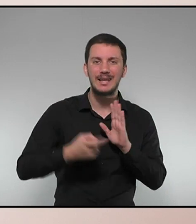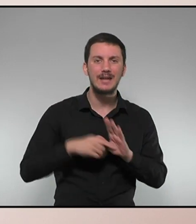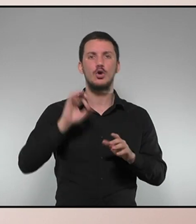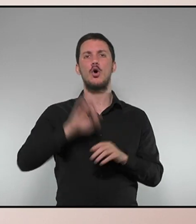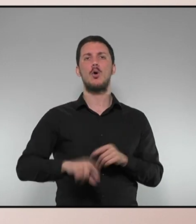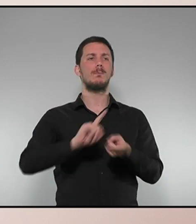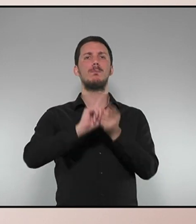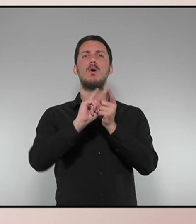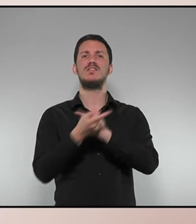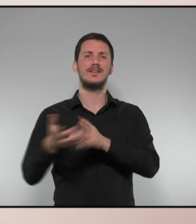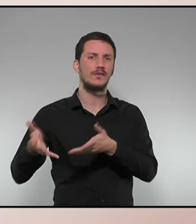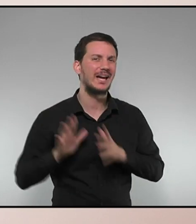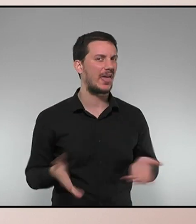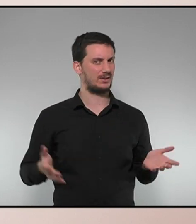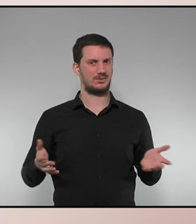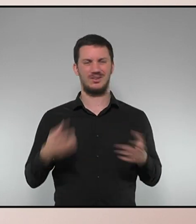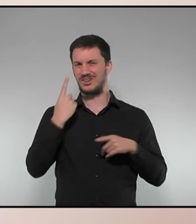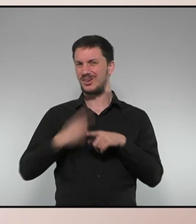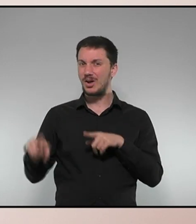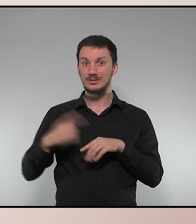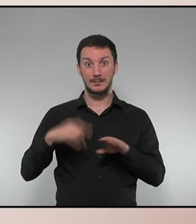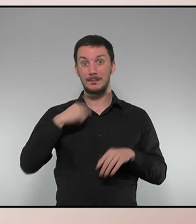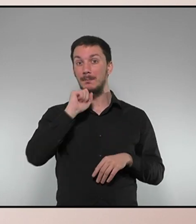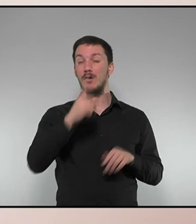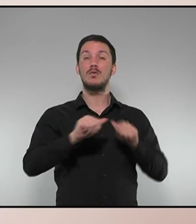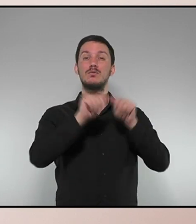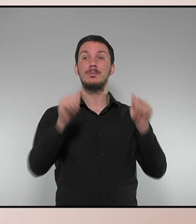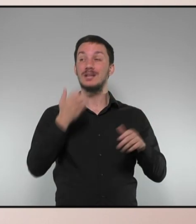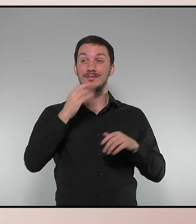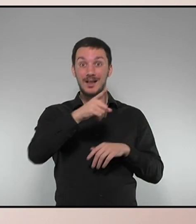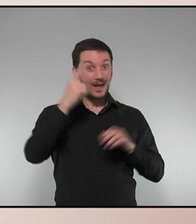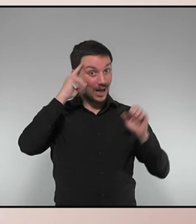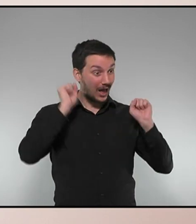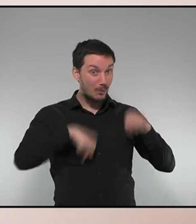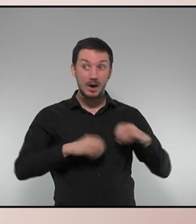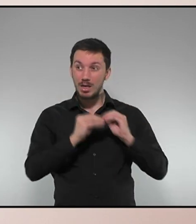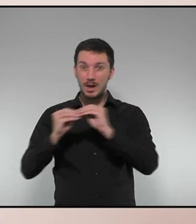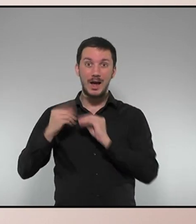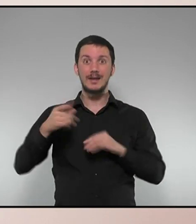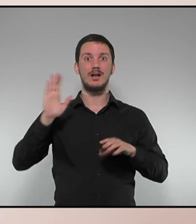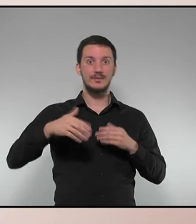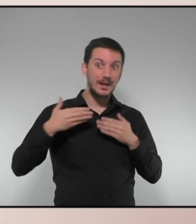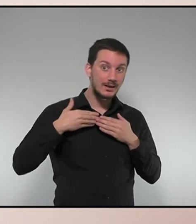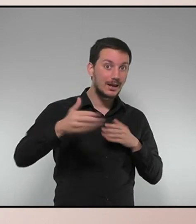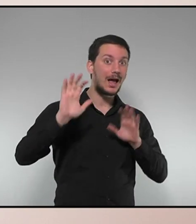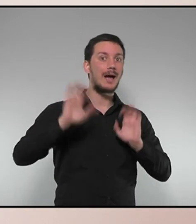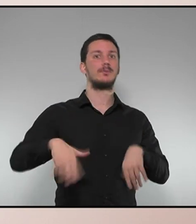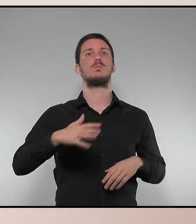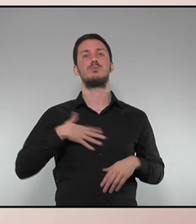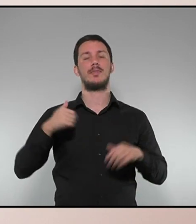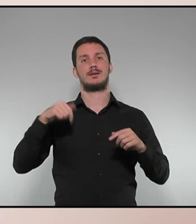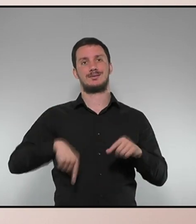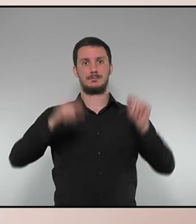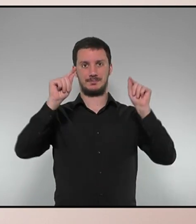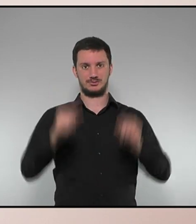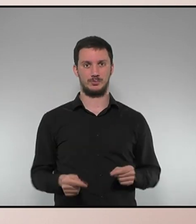Catalunya no pot esperar i perquè a més en el millor dels casos si vostès arriben a un acord estem parlant que tindrem pressupostos a l'abril. Per tant, la